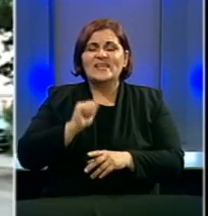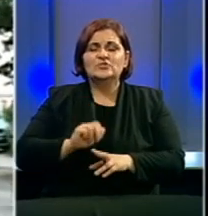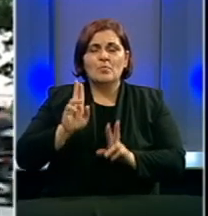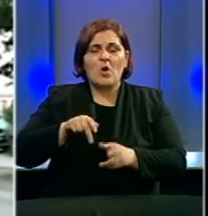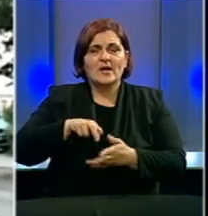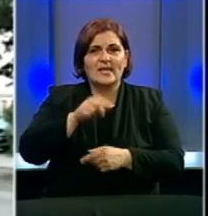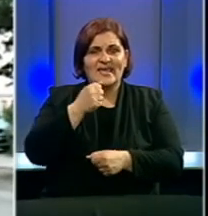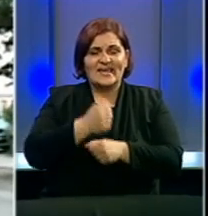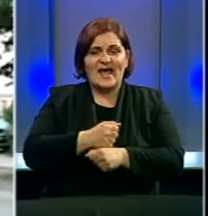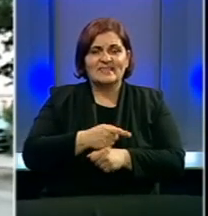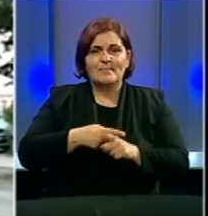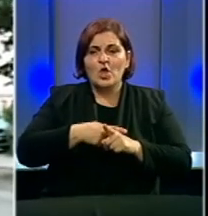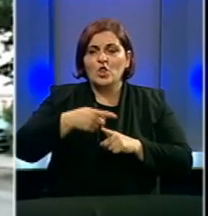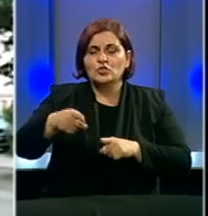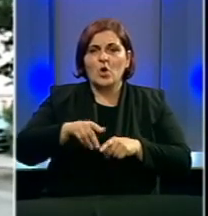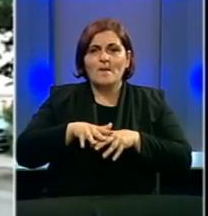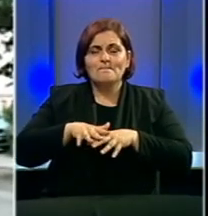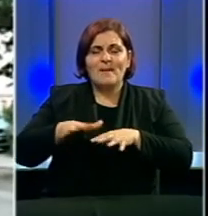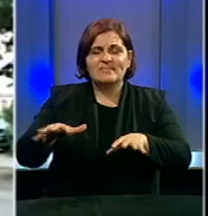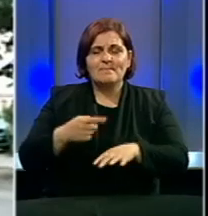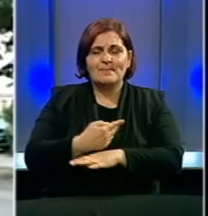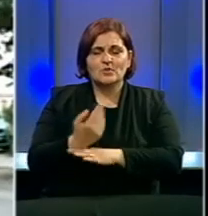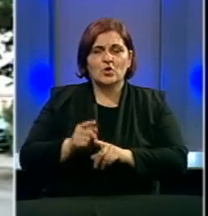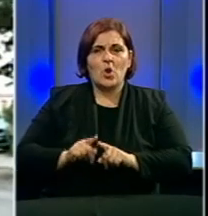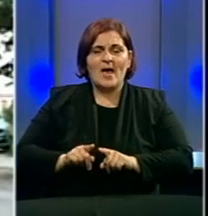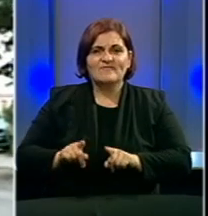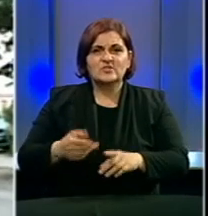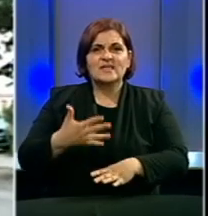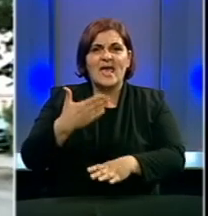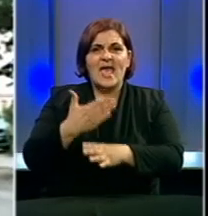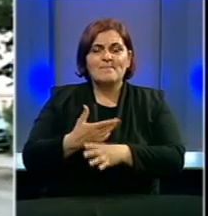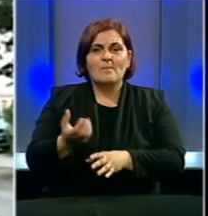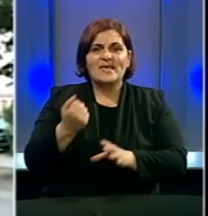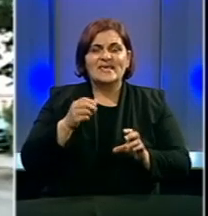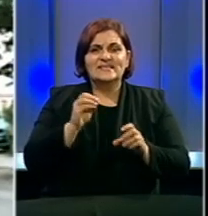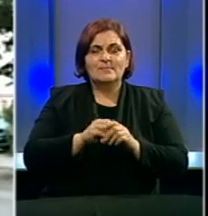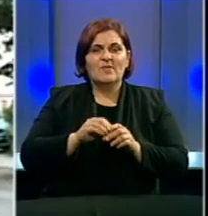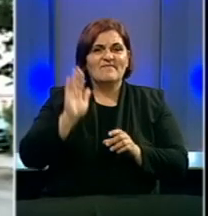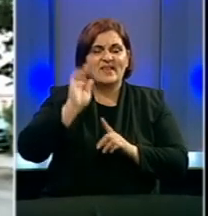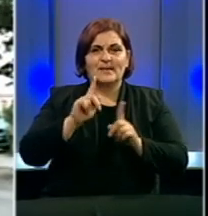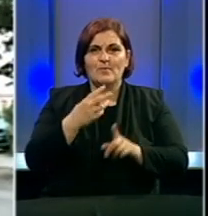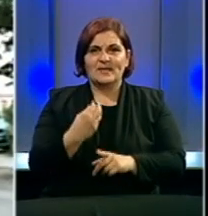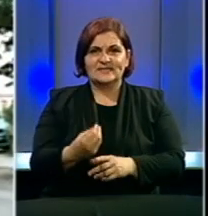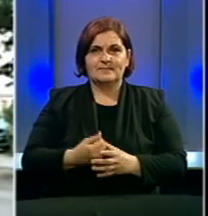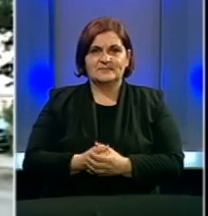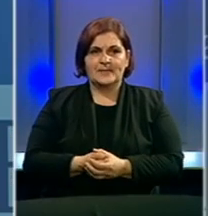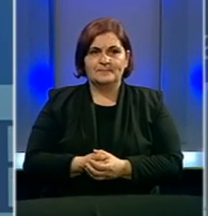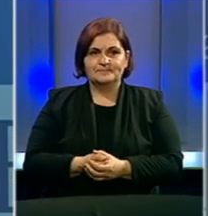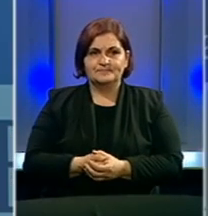raditi tokom pandemije virusa korona pomogne iz budžeta Vlade Republike Srpske.